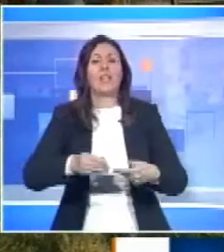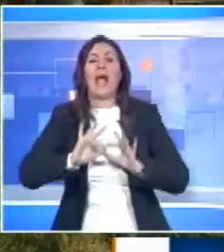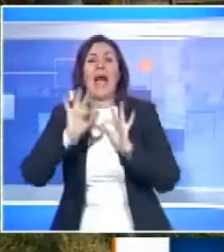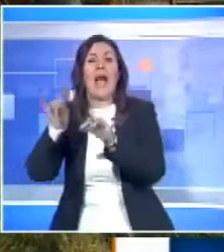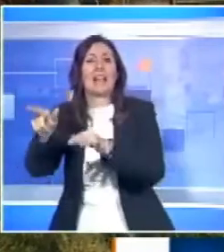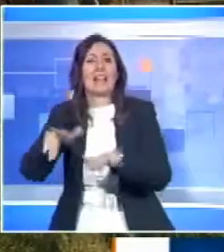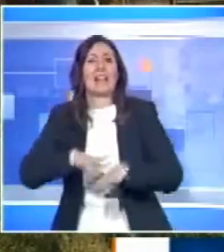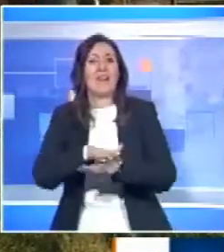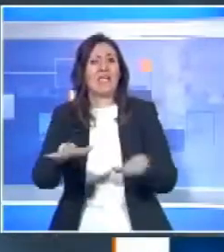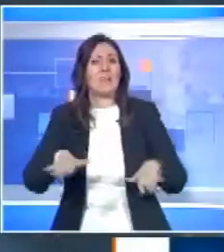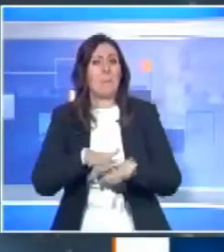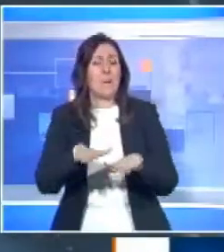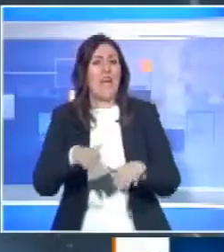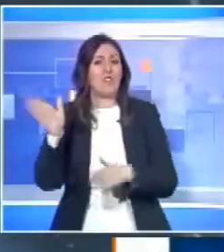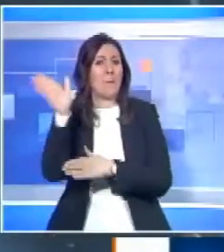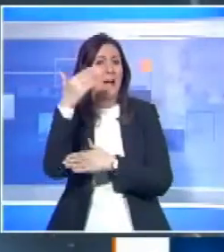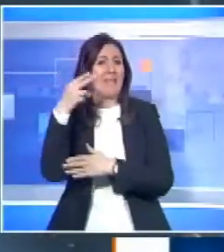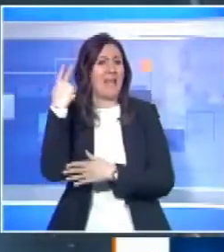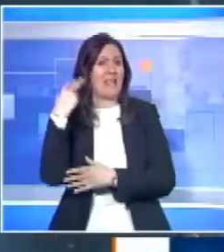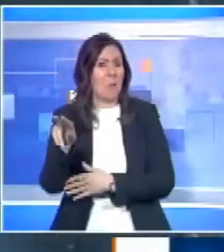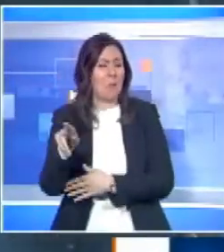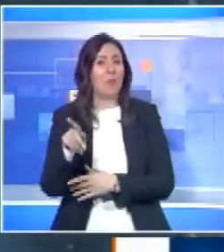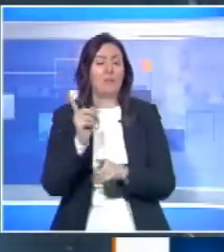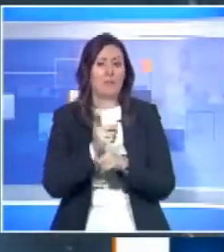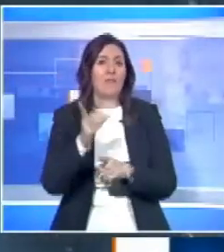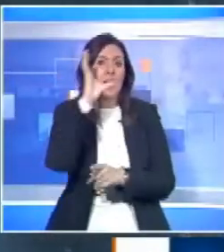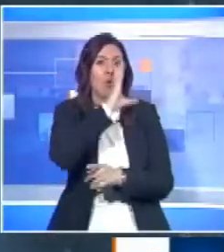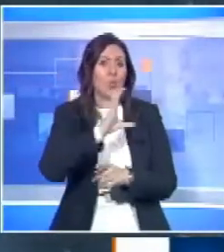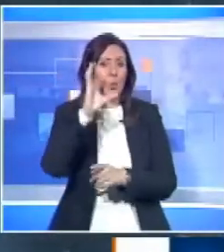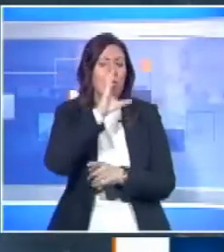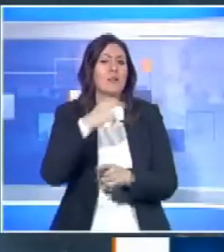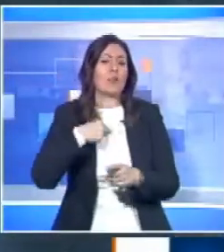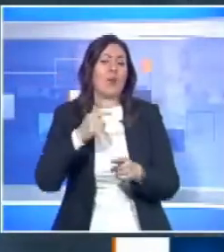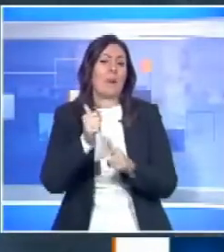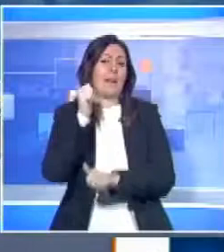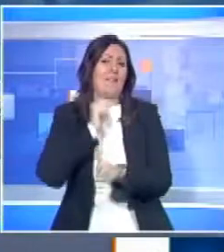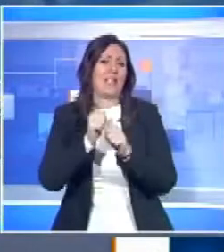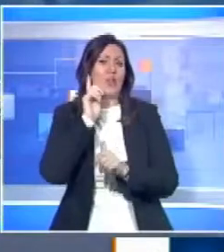bandiera blu. Se vogliamo fare turismo di qualità bisogna fare vera prevenzione ambientale.